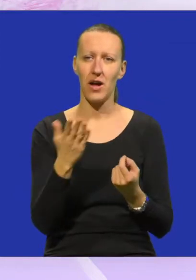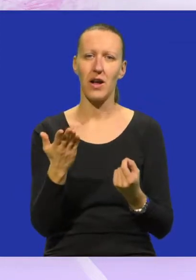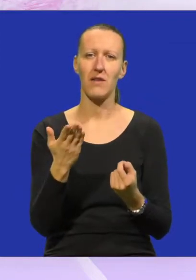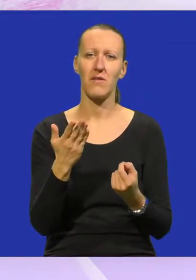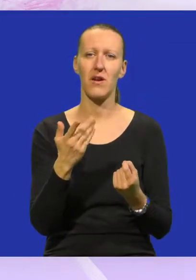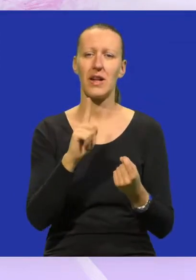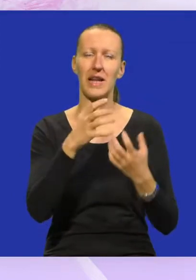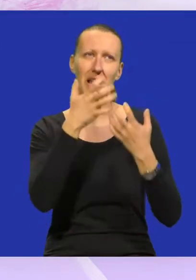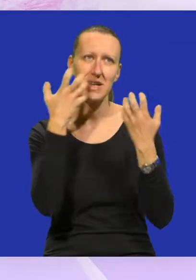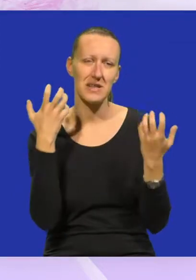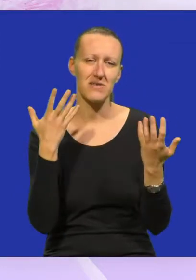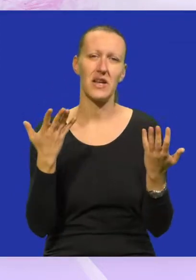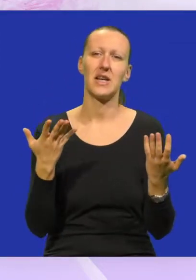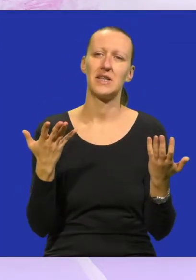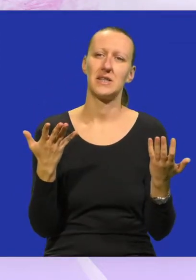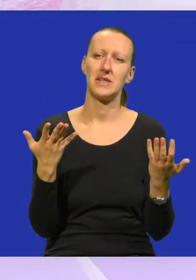neizvjesna,